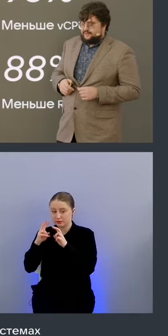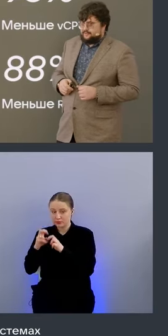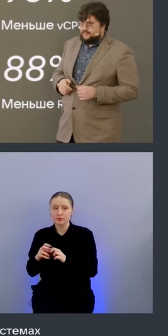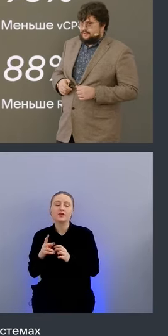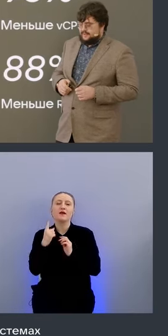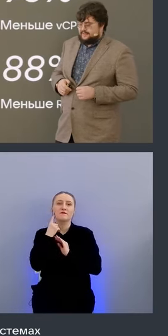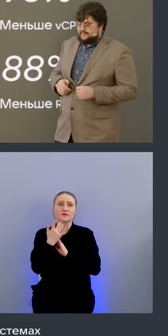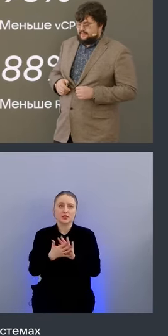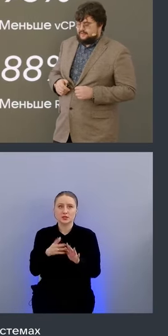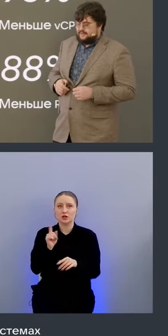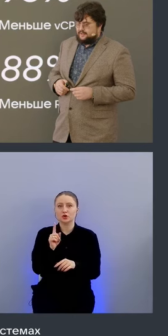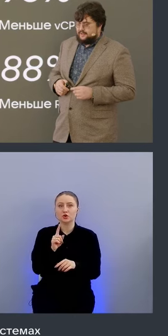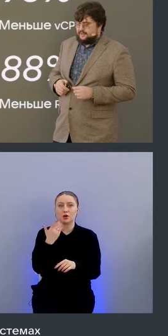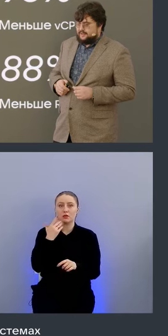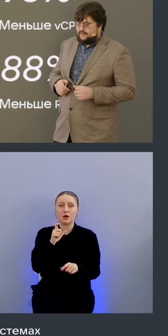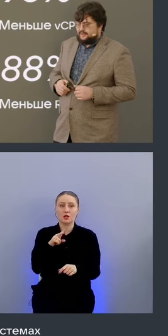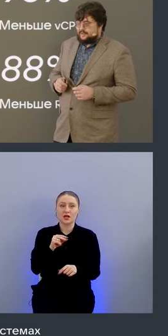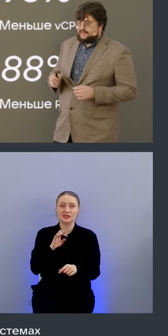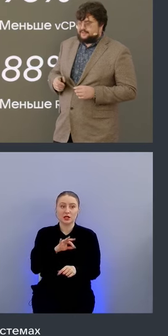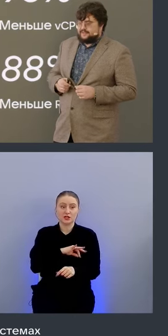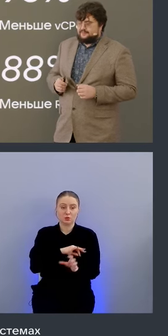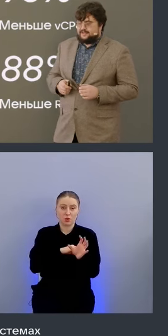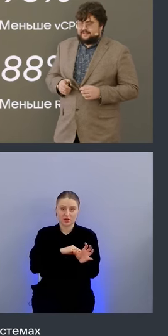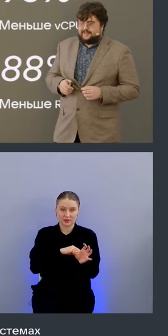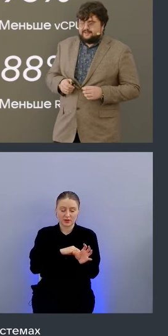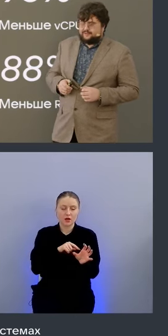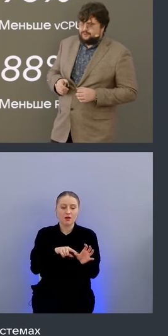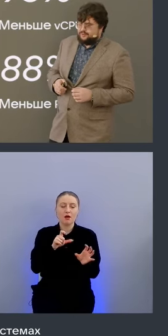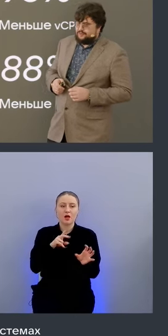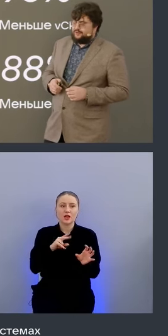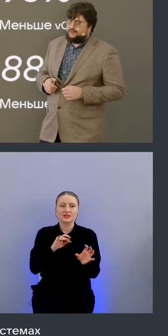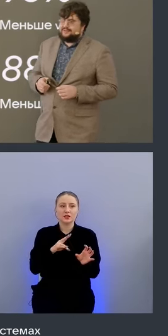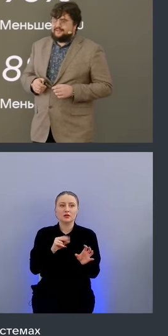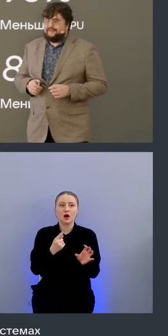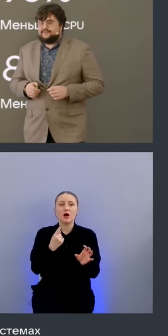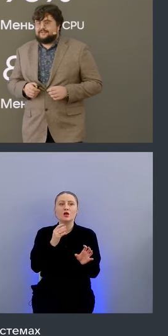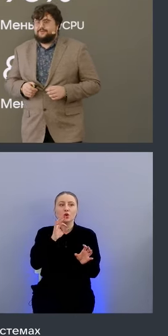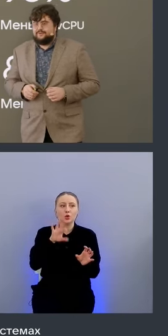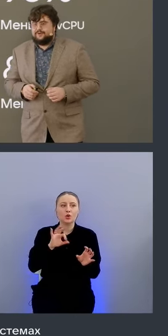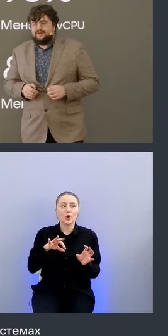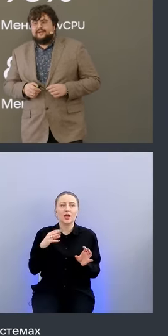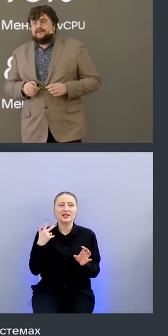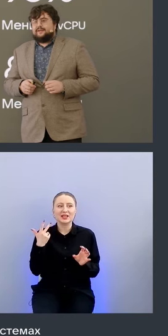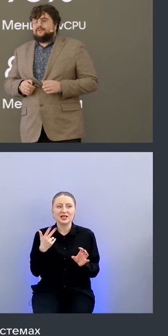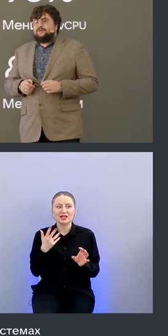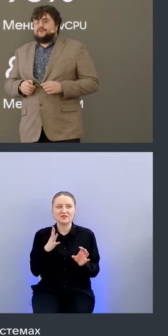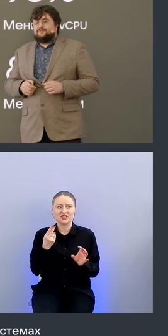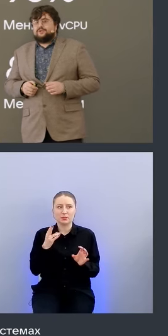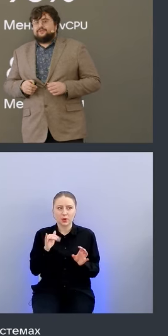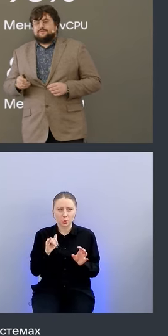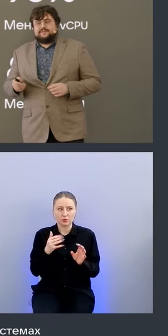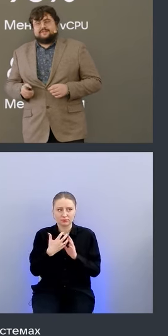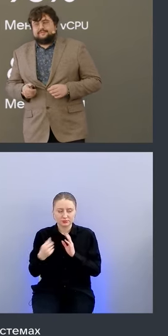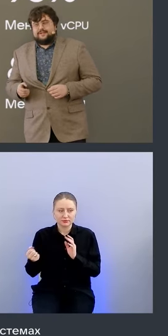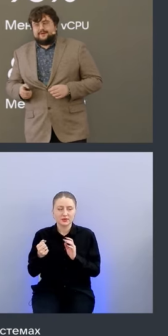использованием эластика эластик в среднем отъедает на одну ноду 0.03 в цпу и доль не